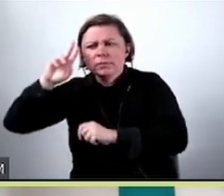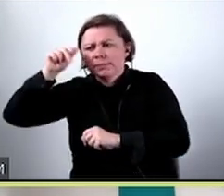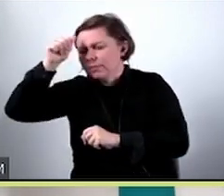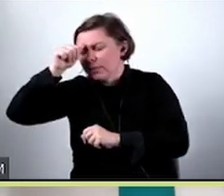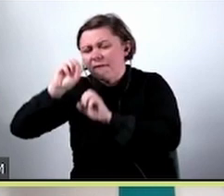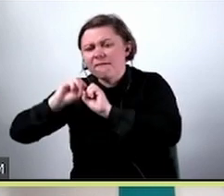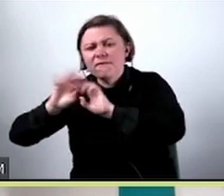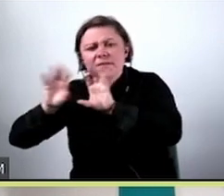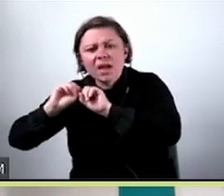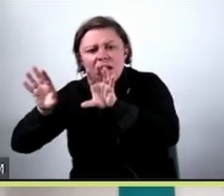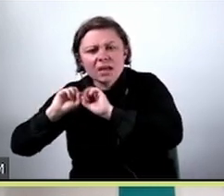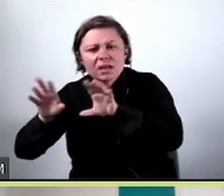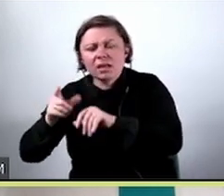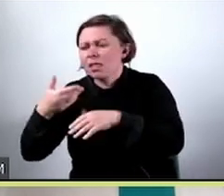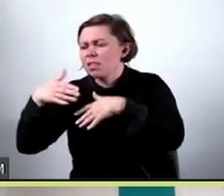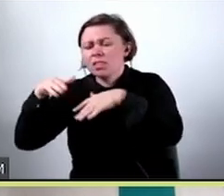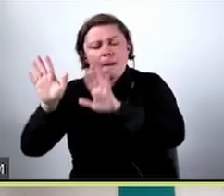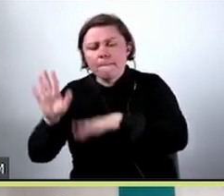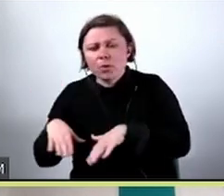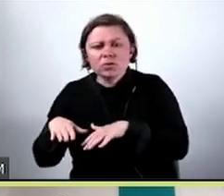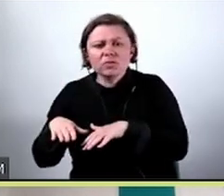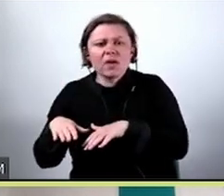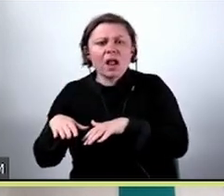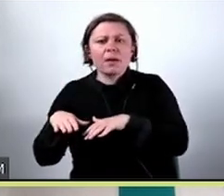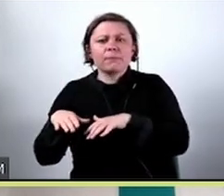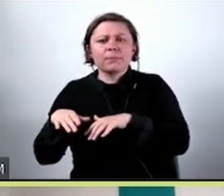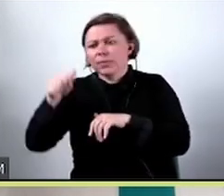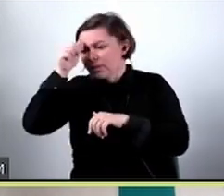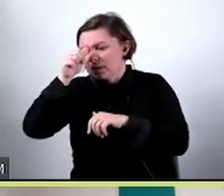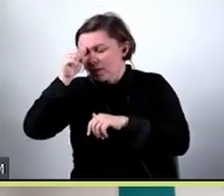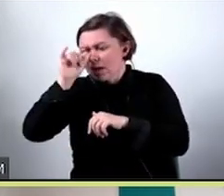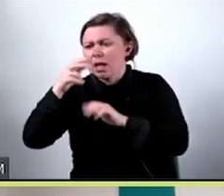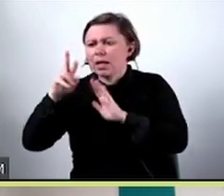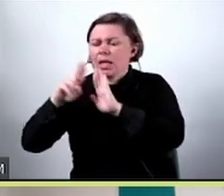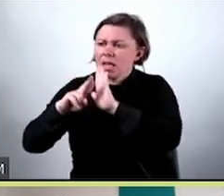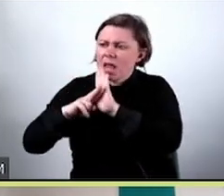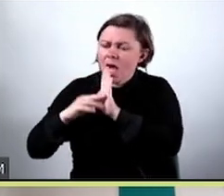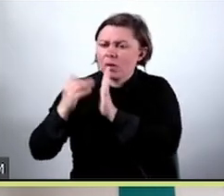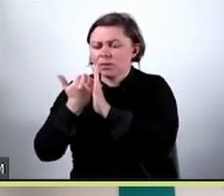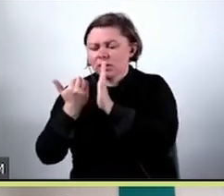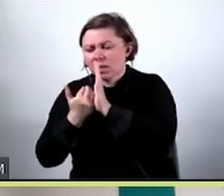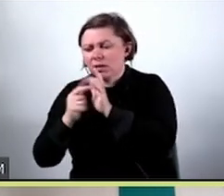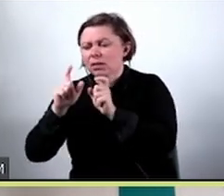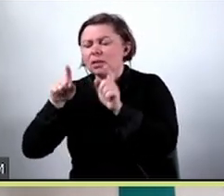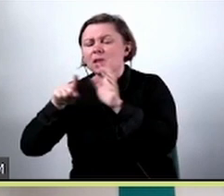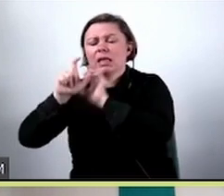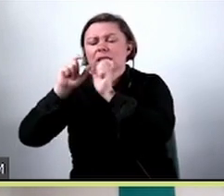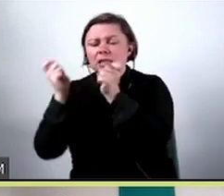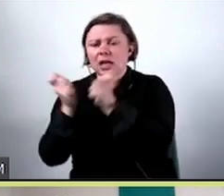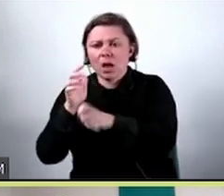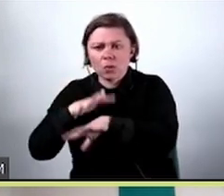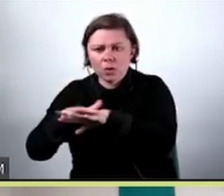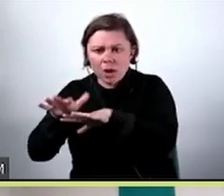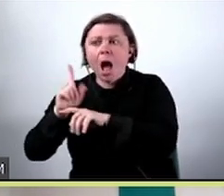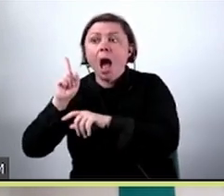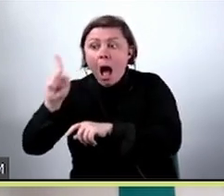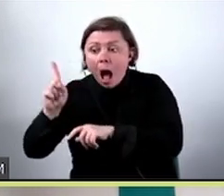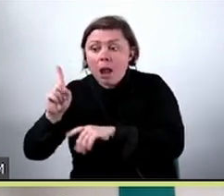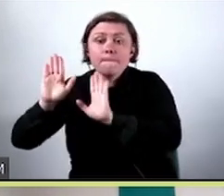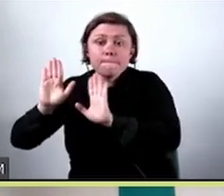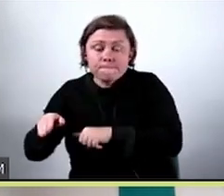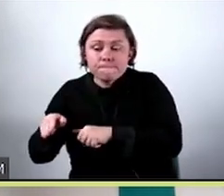wyjaśnialność, która nie pozwala nam na określenie pewnych reguł dla całego systemu, natomiast pozwala nam